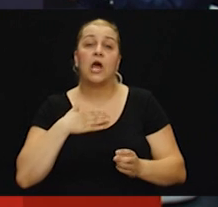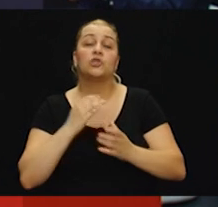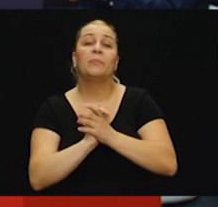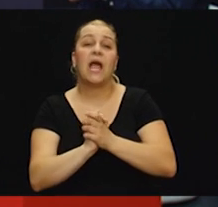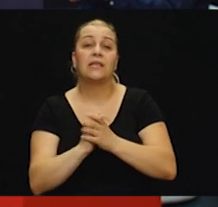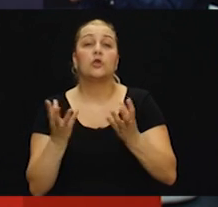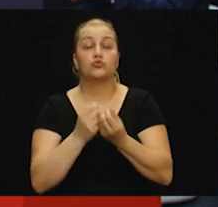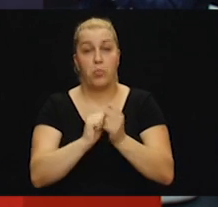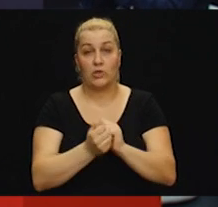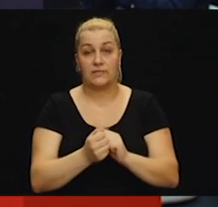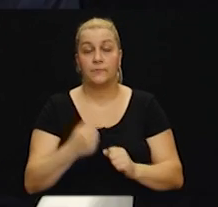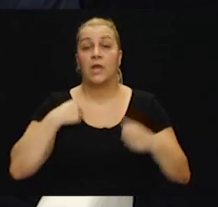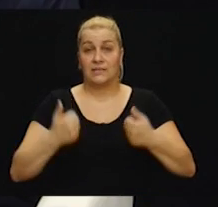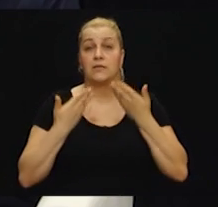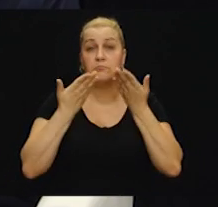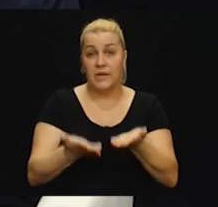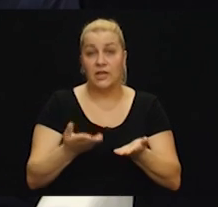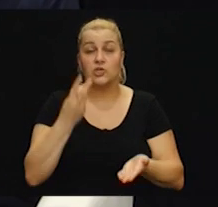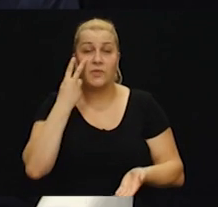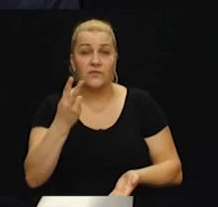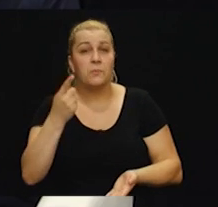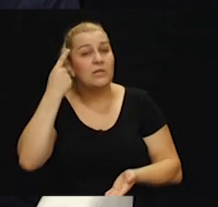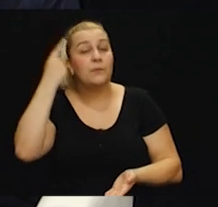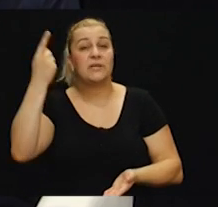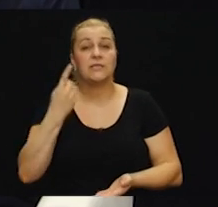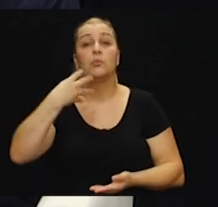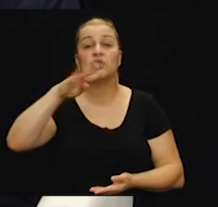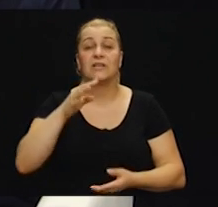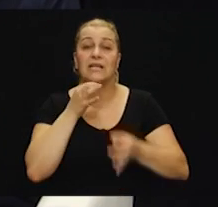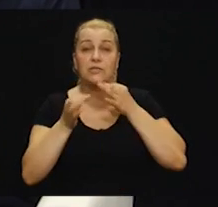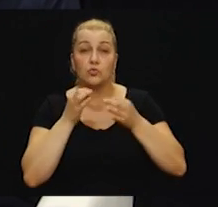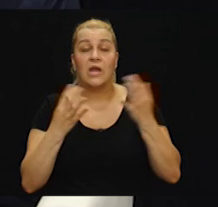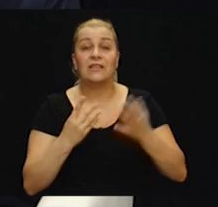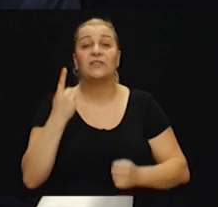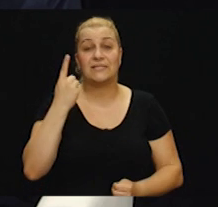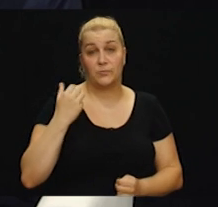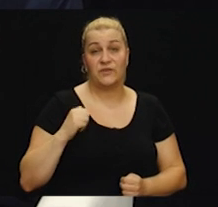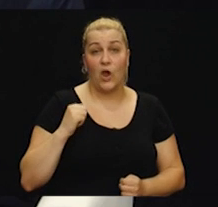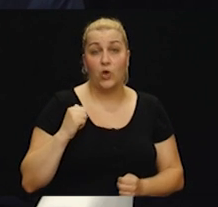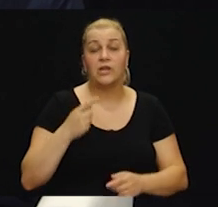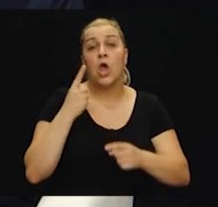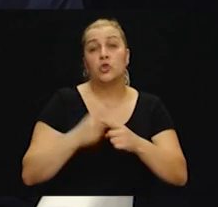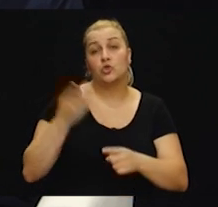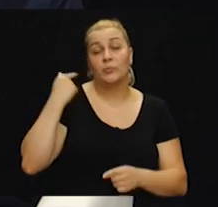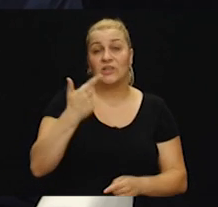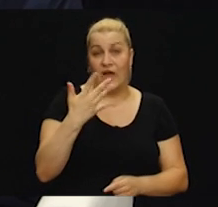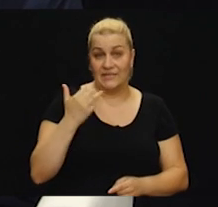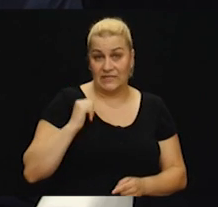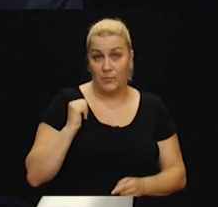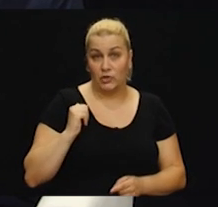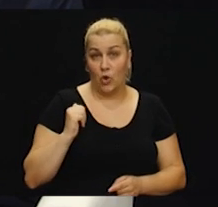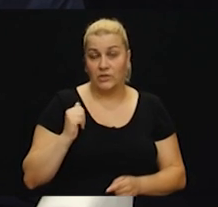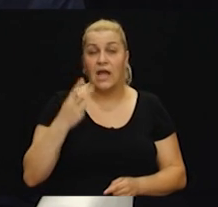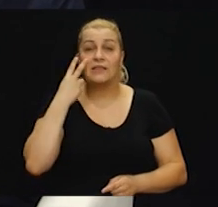evo gospodo, predlažujem da se prisjetimo tog 14. rujna 1991. prije točno 25 godina,